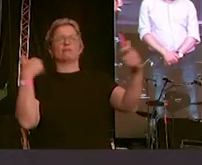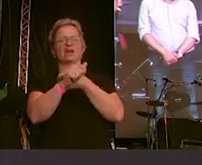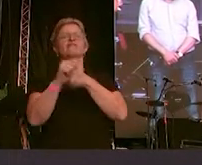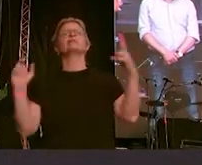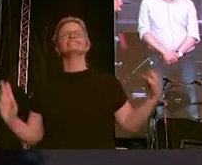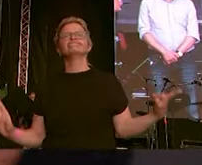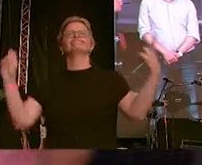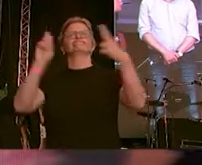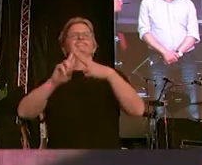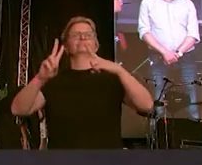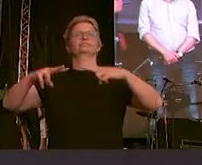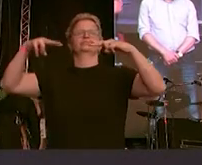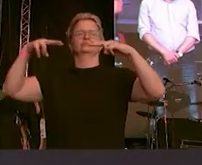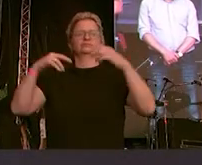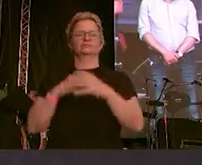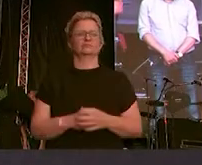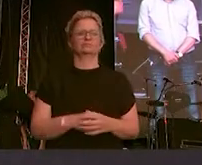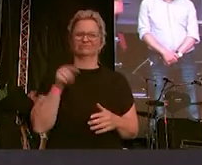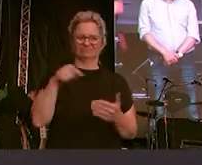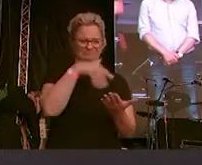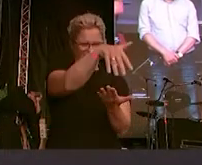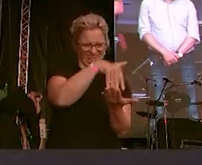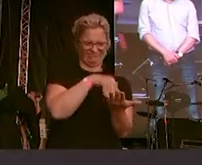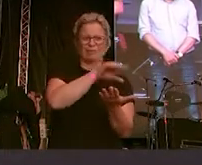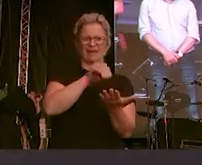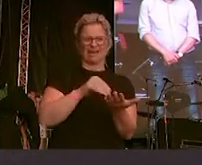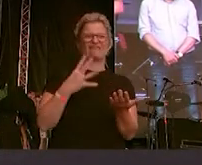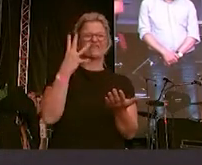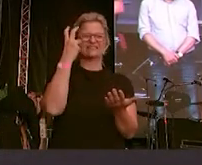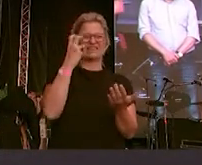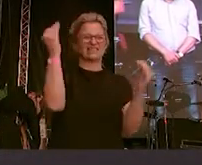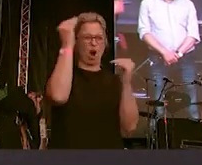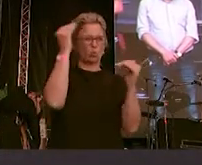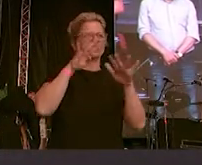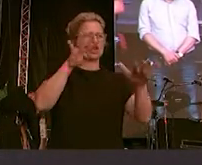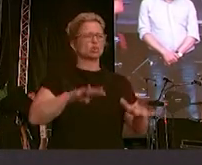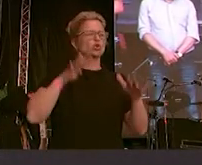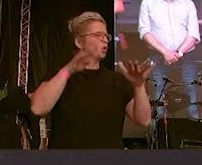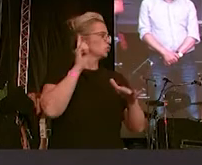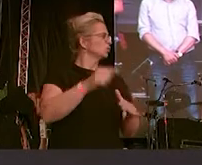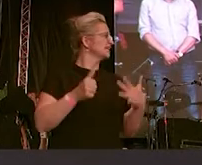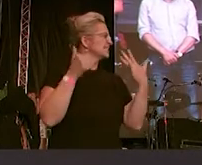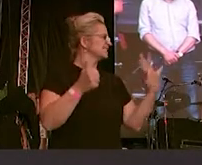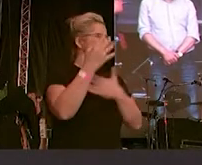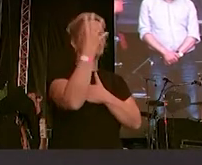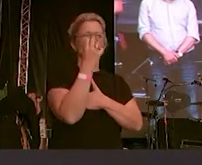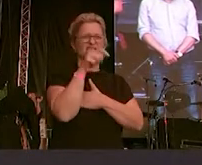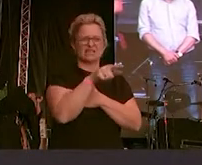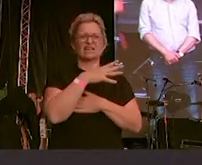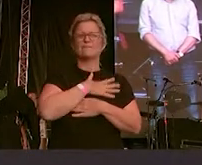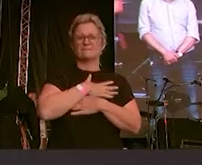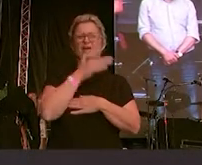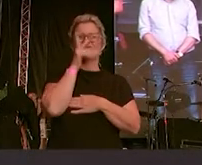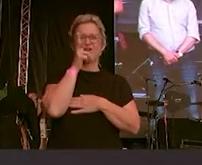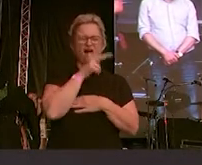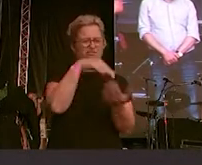dann wieder. In dem erwähnten Brief vom 24. August 1946 beschrieb mein